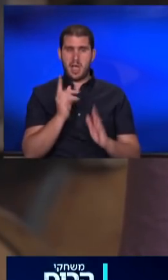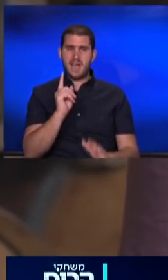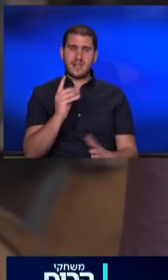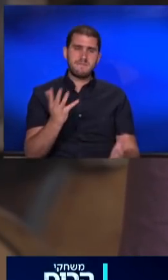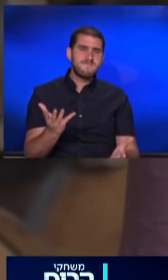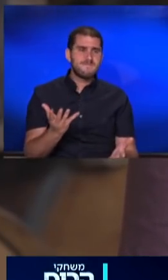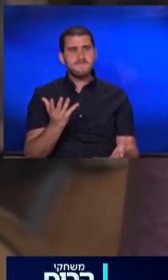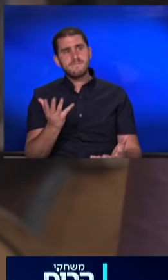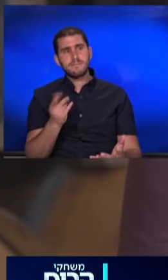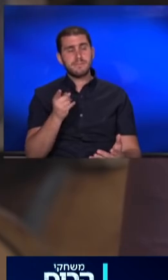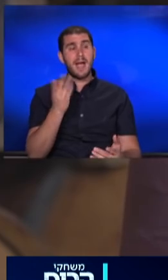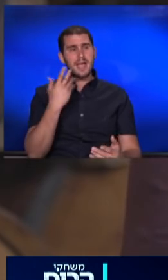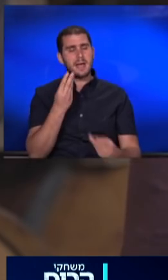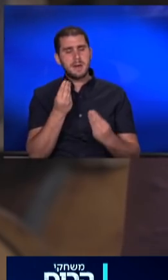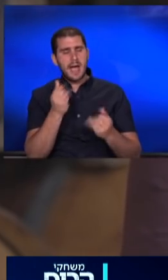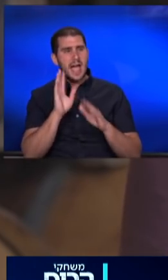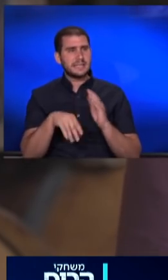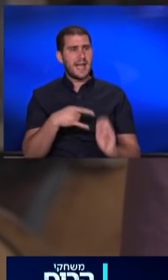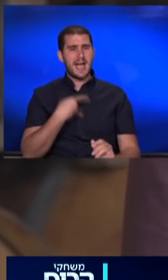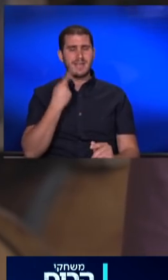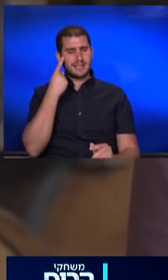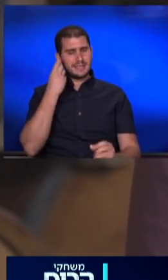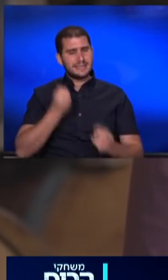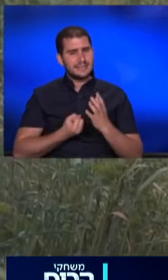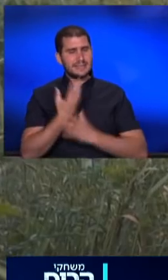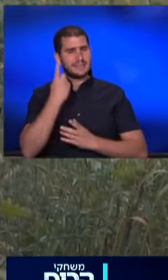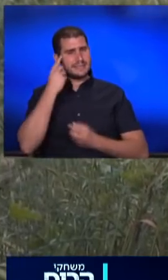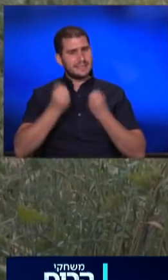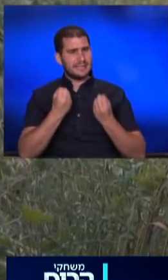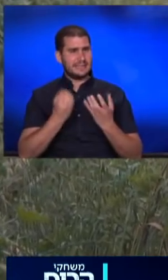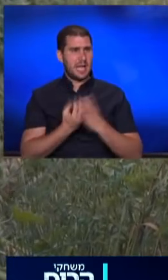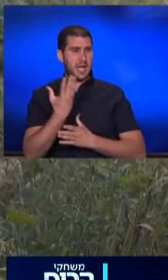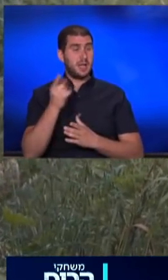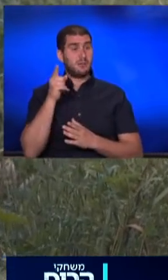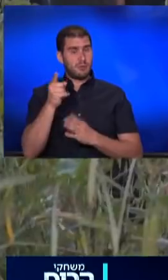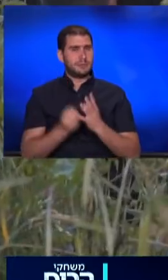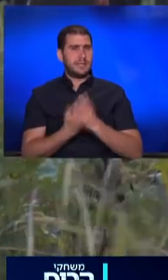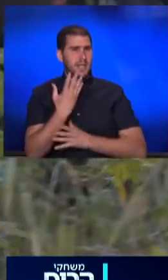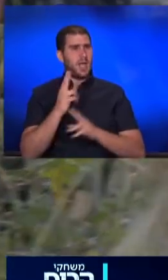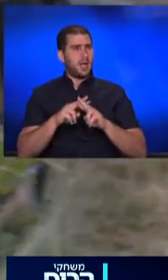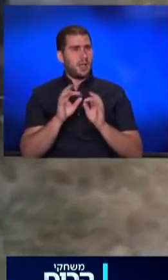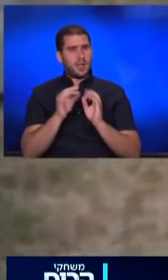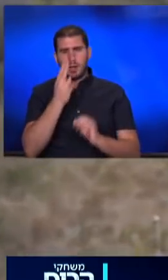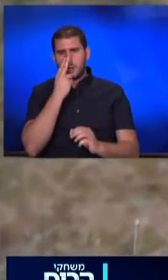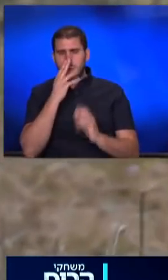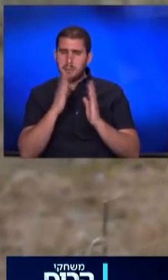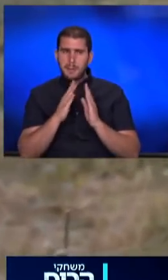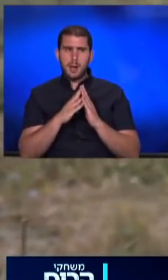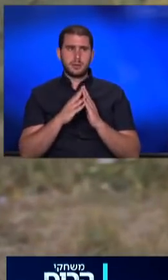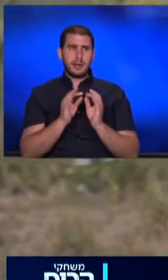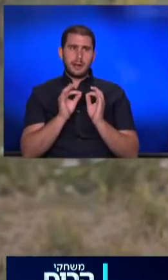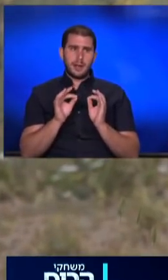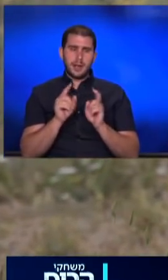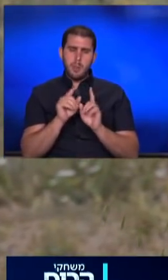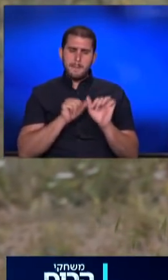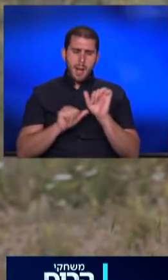לא... זאת אומרת, היה חסר לי את החוויה של היצירה. ושם זה נולד. התחלתי להתנסות בבית. התחיל בתור